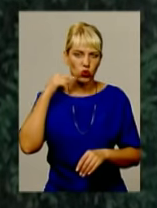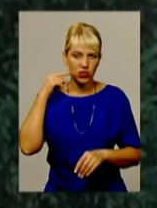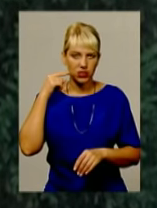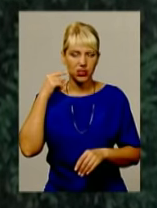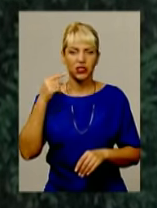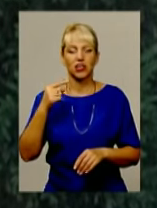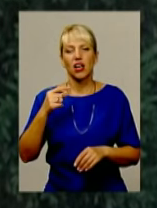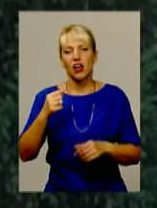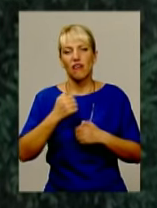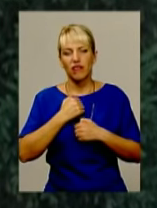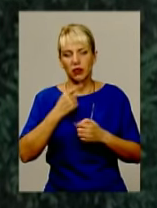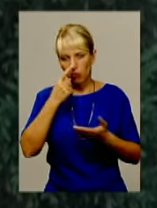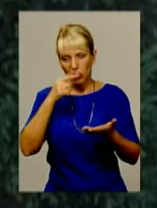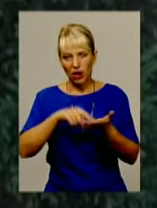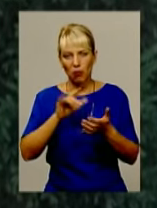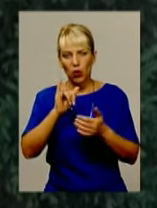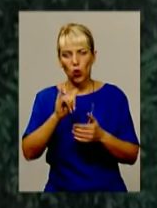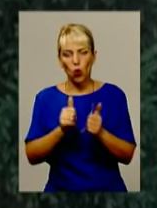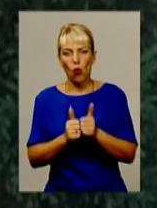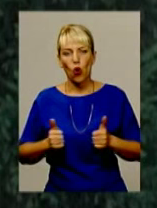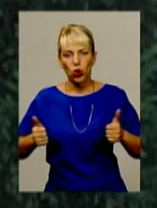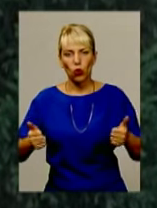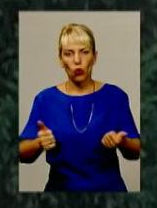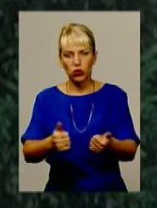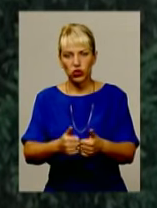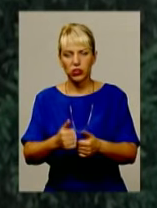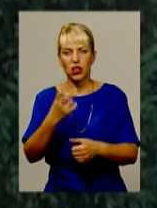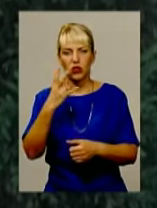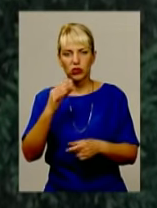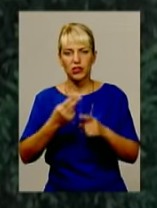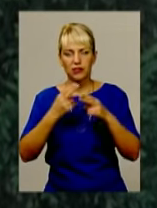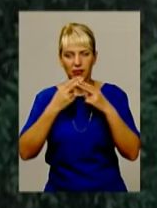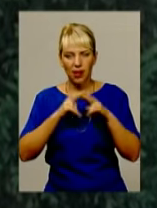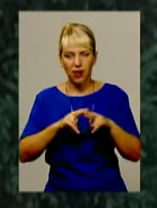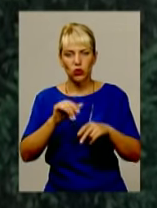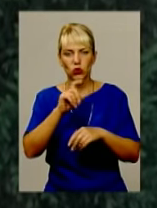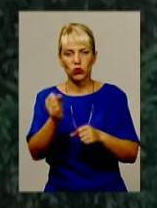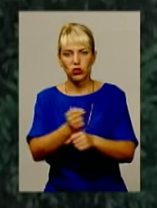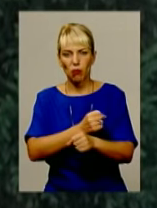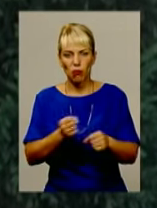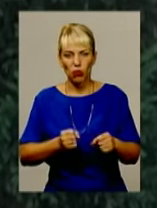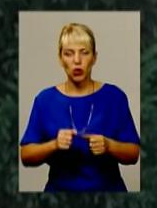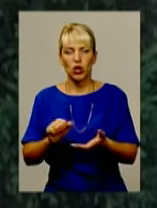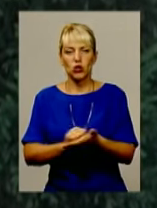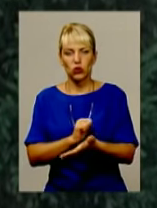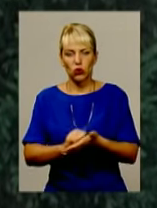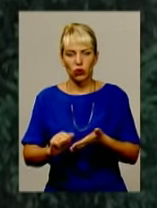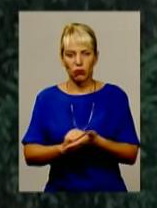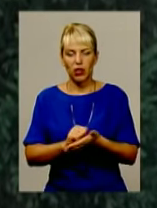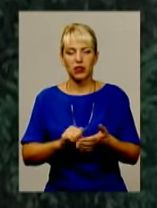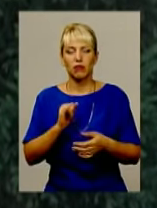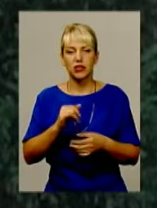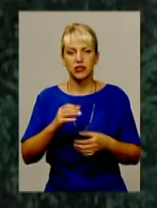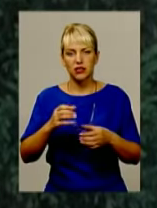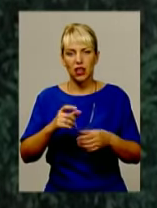потрапили в оперативне оточення, але з технікою, зі зброєю, з документами, з особовим